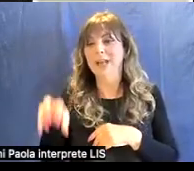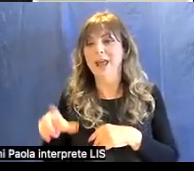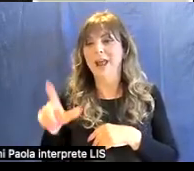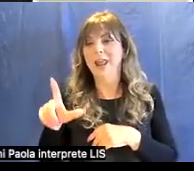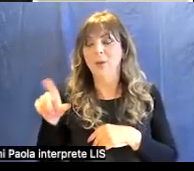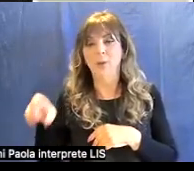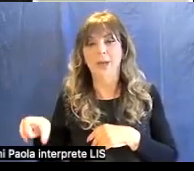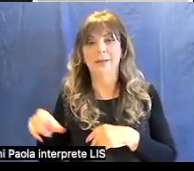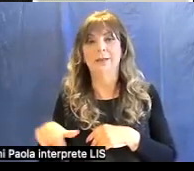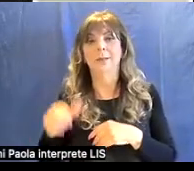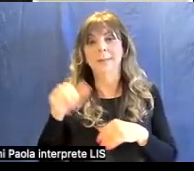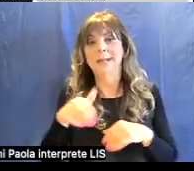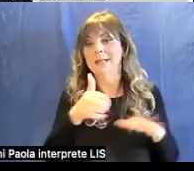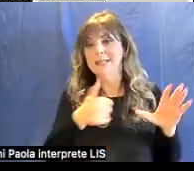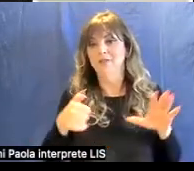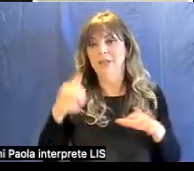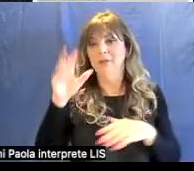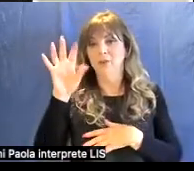1650